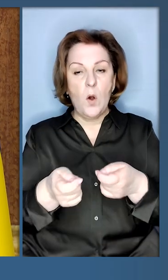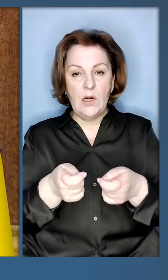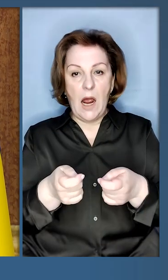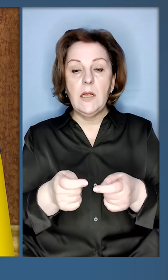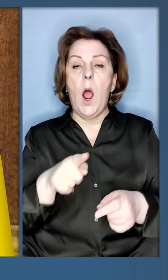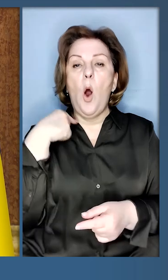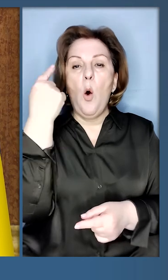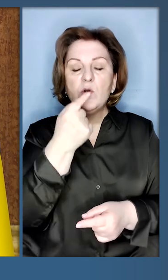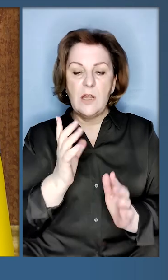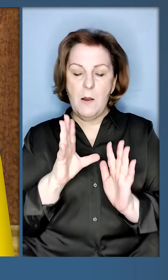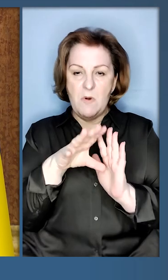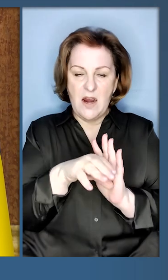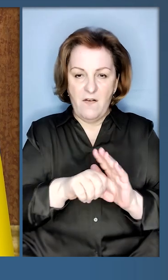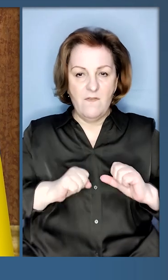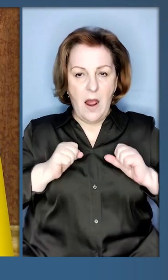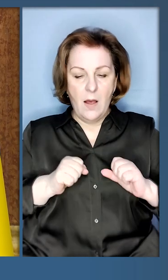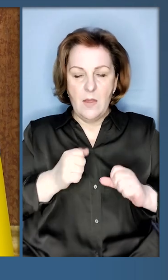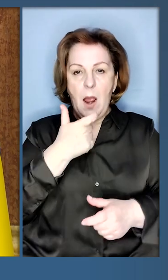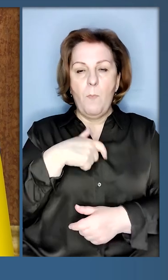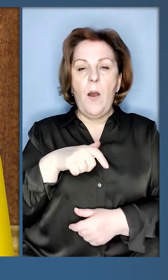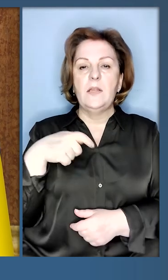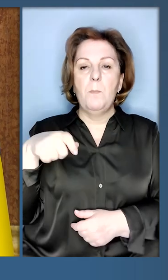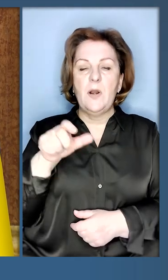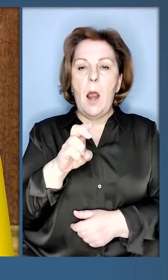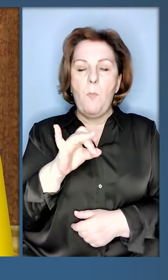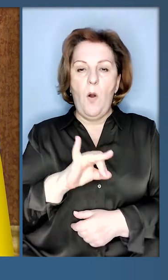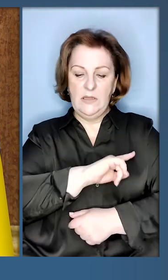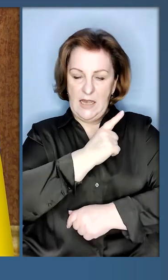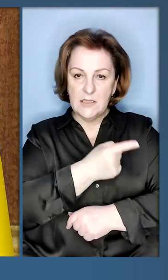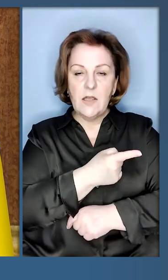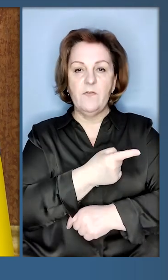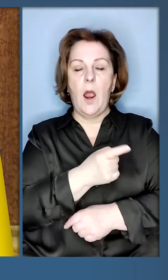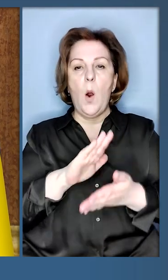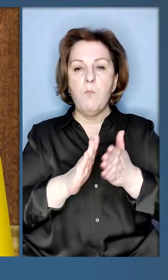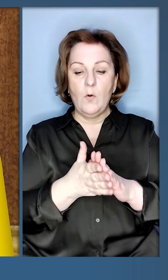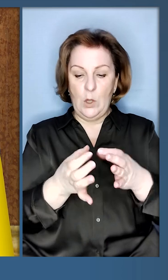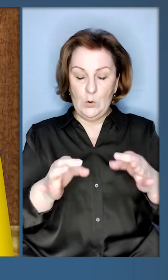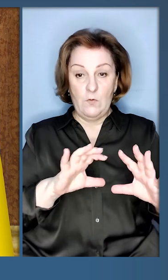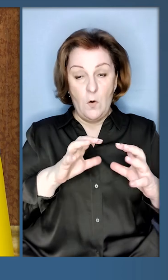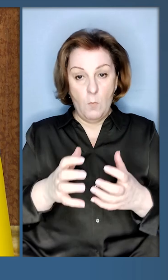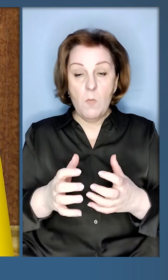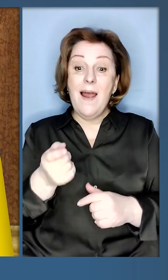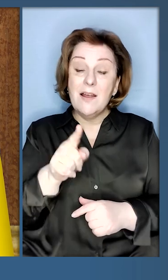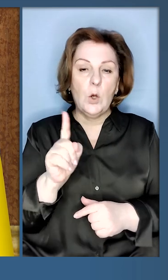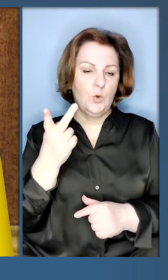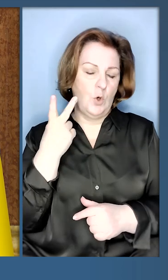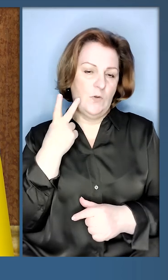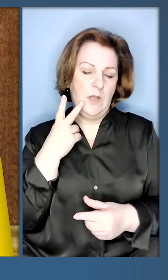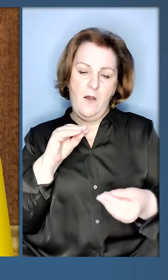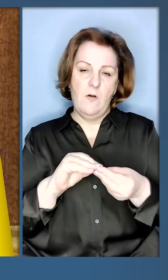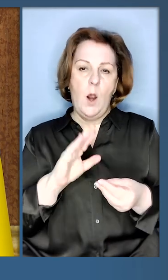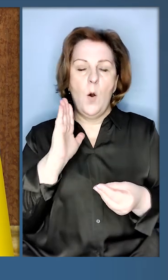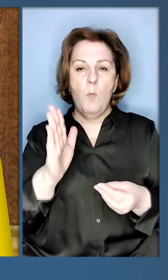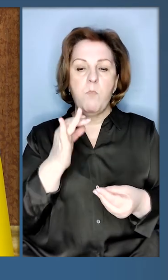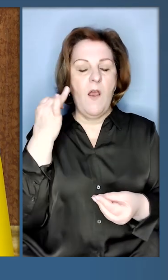також особистий внесок пана президента Байдена у зміцнення позиції свободи у світі – це те, що завжди буде в історії,